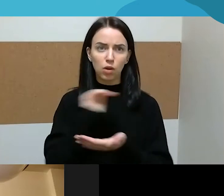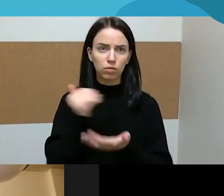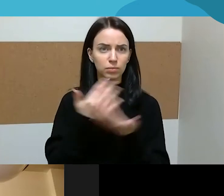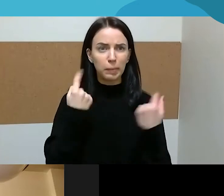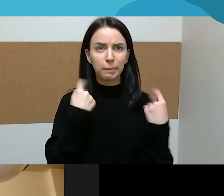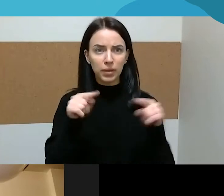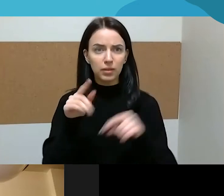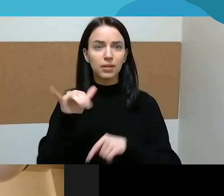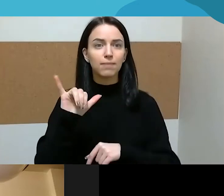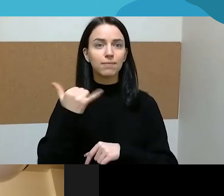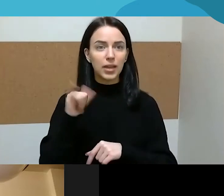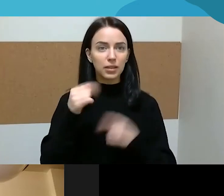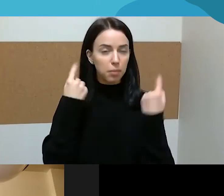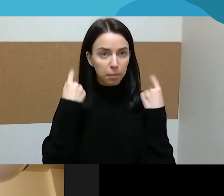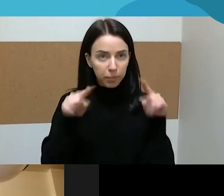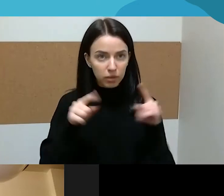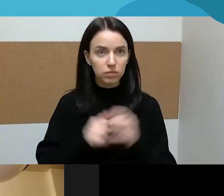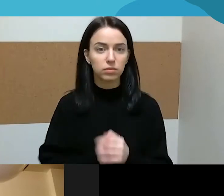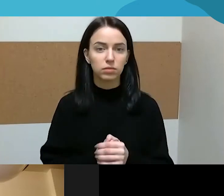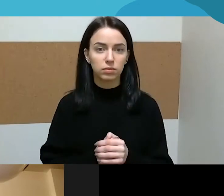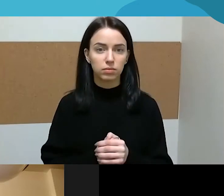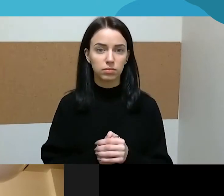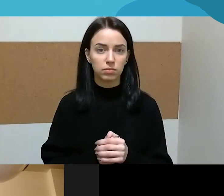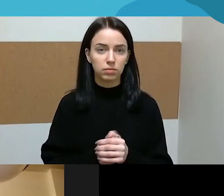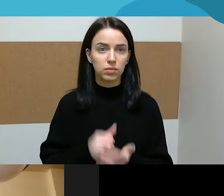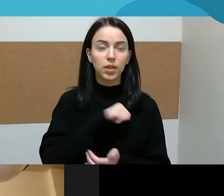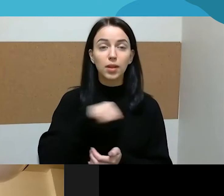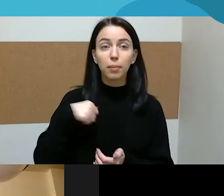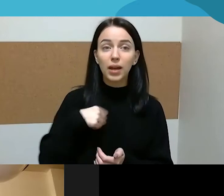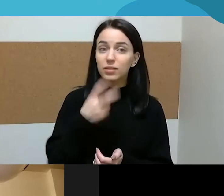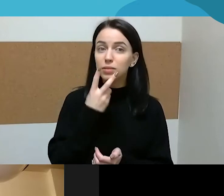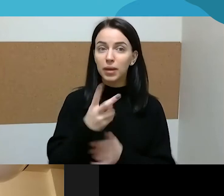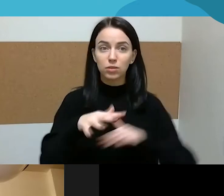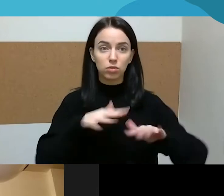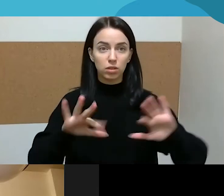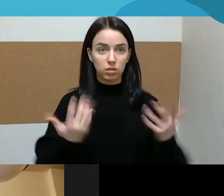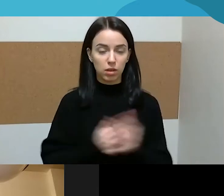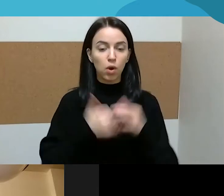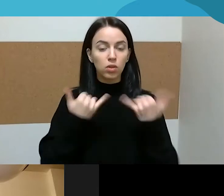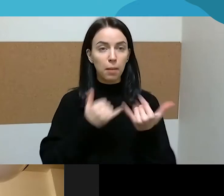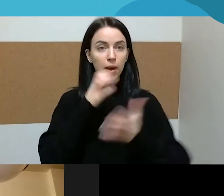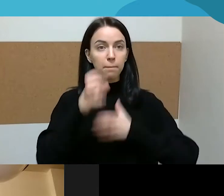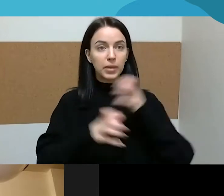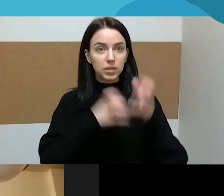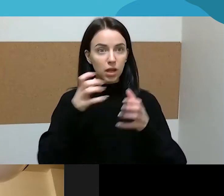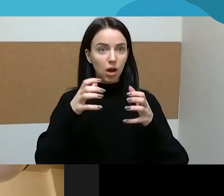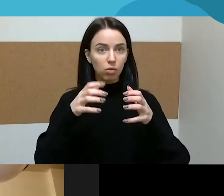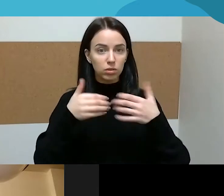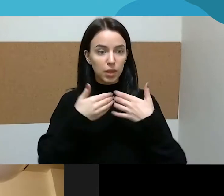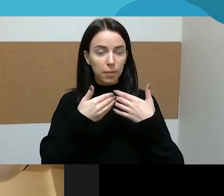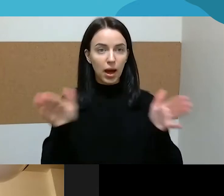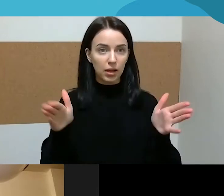vertybės buvo kitokias, negi skiepiamas. Ir mes matėm tos pavyzdžius. Dabar atsiveriam pasaulioj 30 metų, daugiau žiūrim